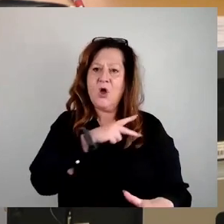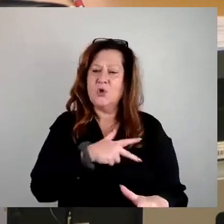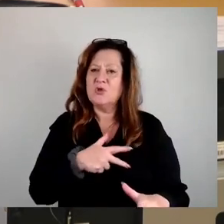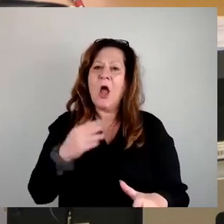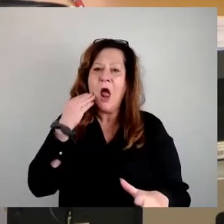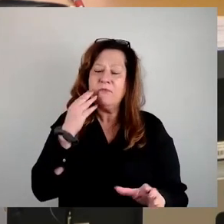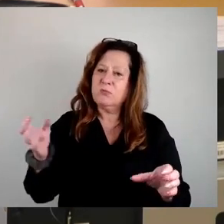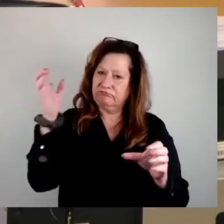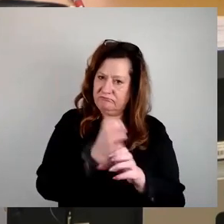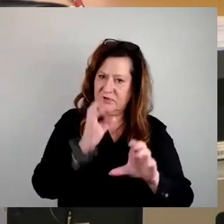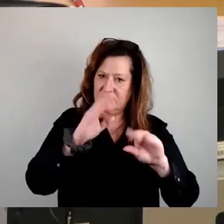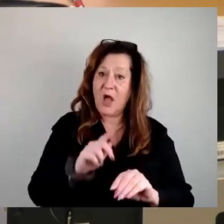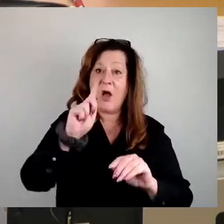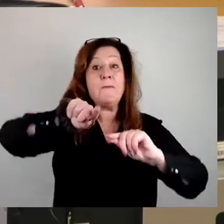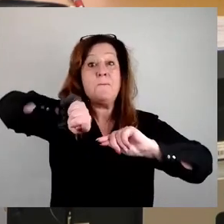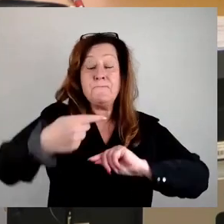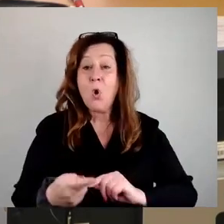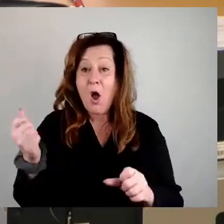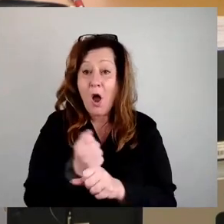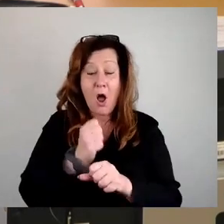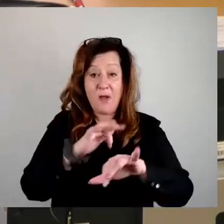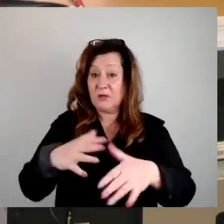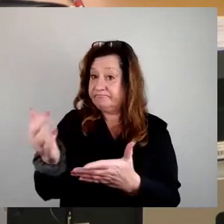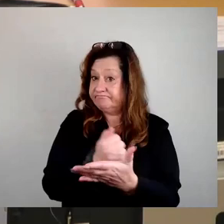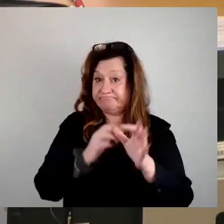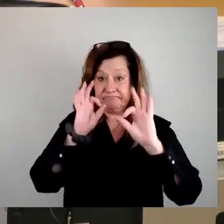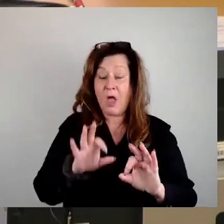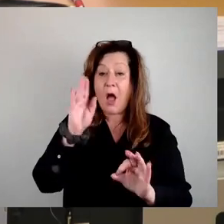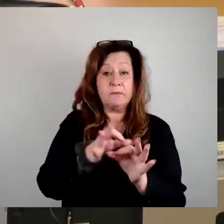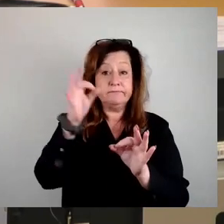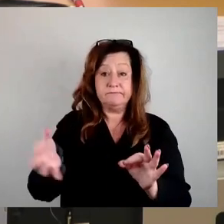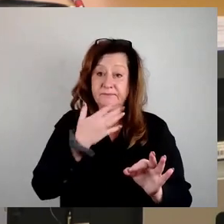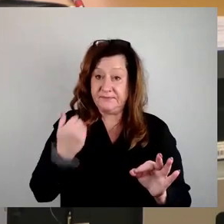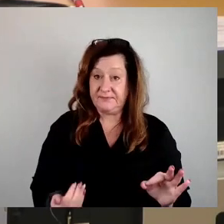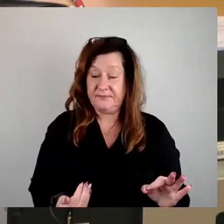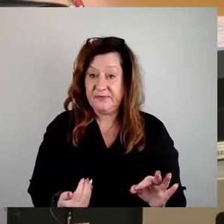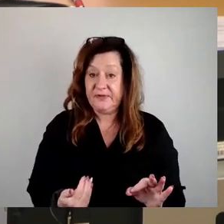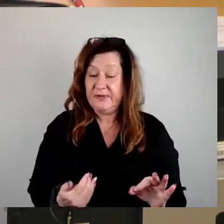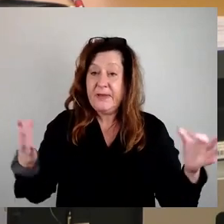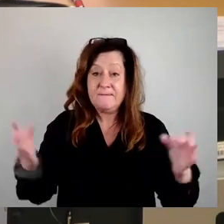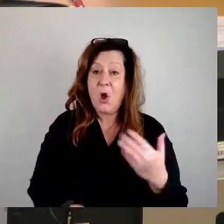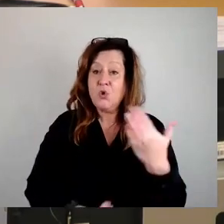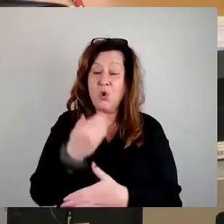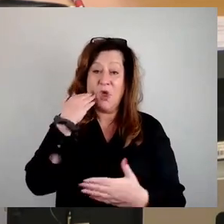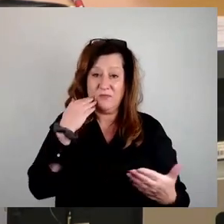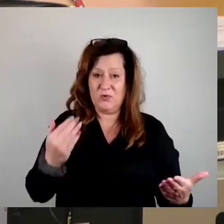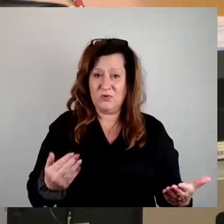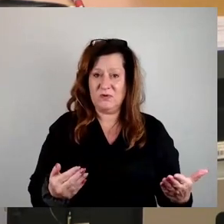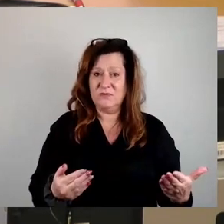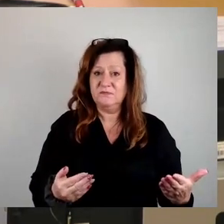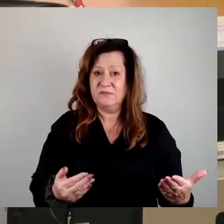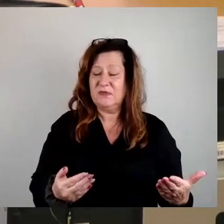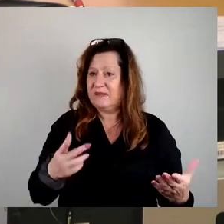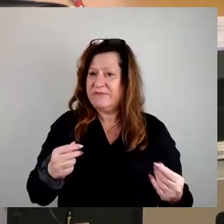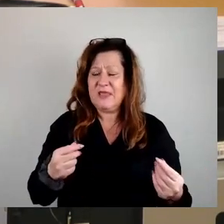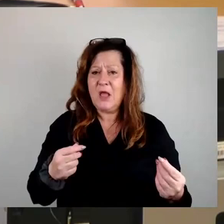Morgen hat er einen Job, verdient gut, zieht aber nicht aus. Man braucht eine neue Wohnung. Das heißt, das ist ein Teufelskreis, der nicht